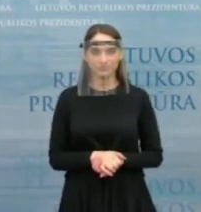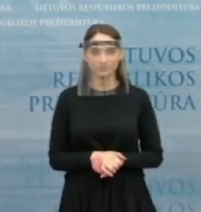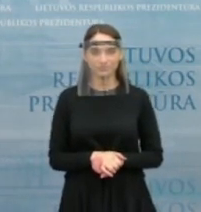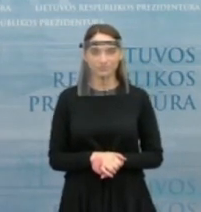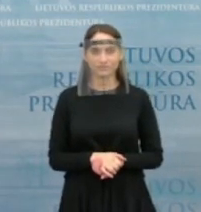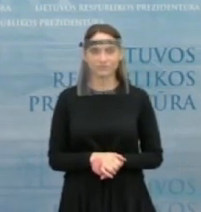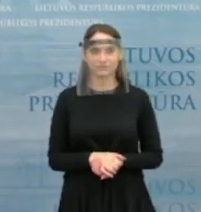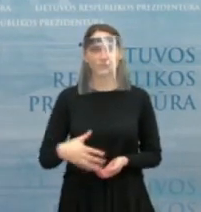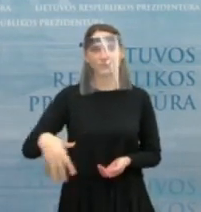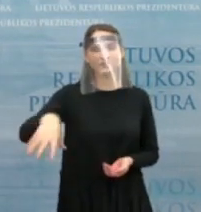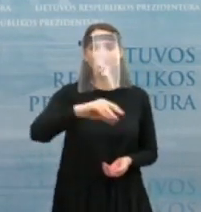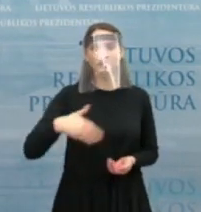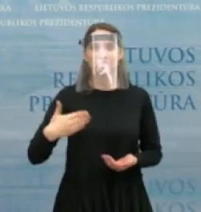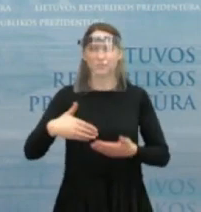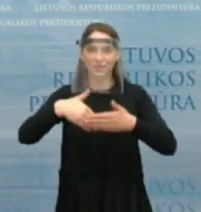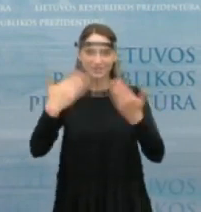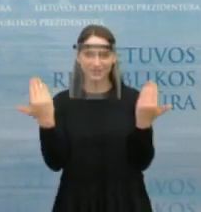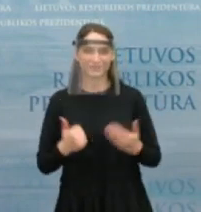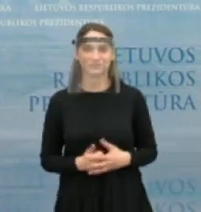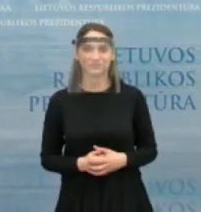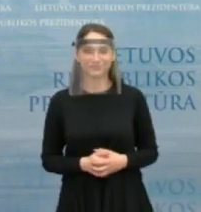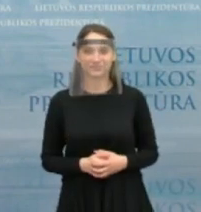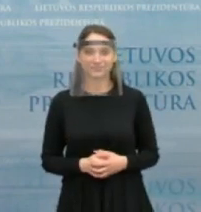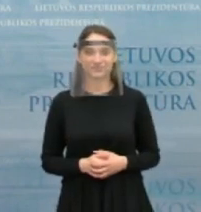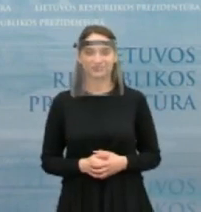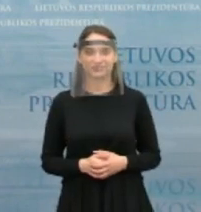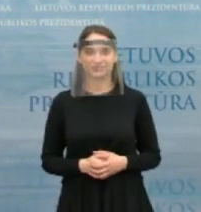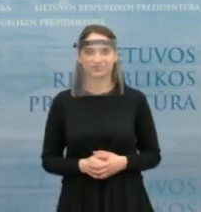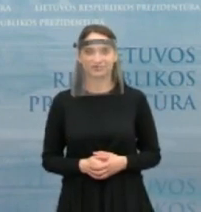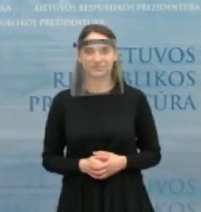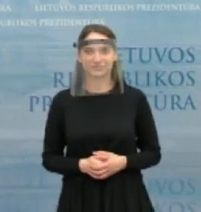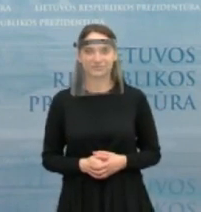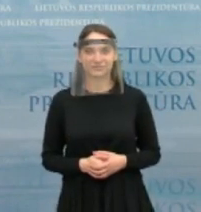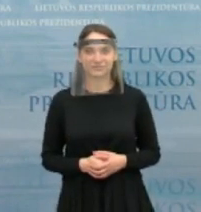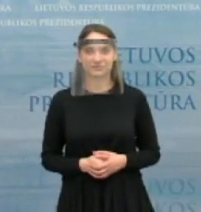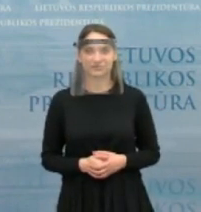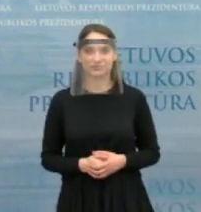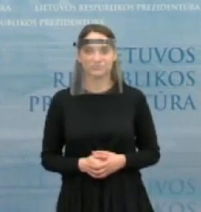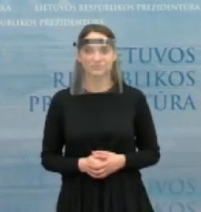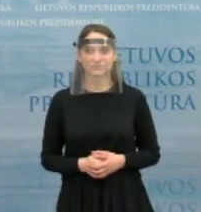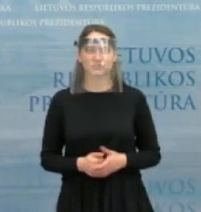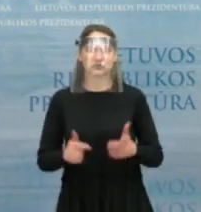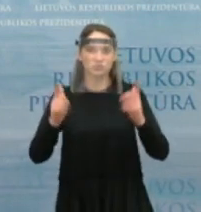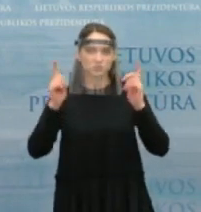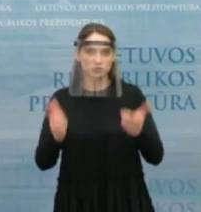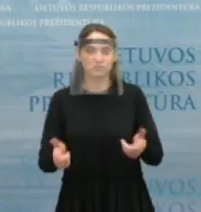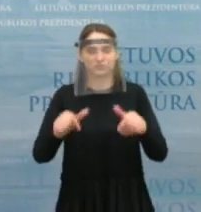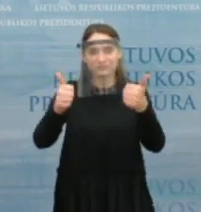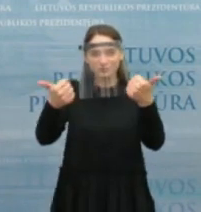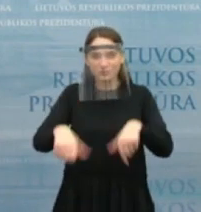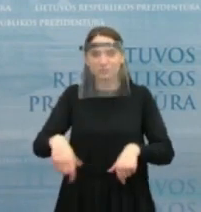Labadiena visiems. Tai iš tikrųjų turėjome tikrai tokį nuoširdų